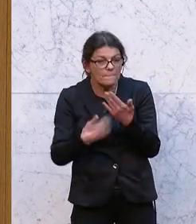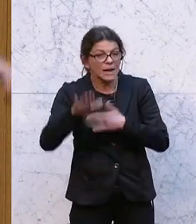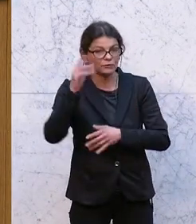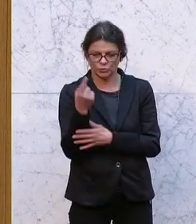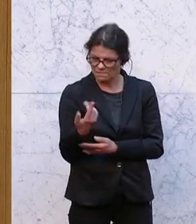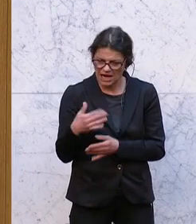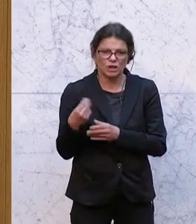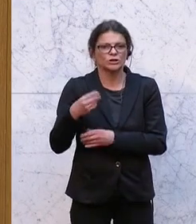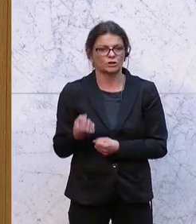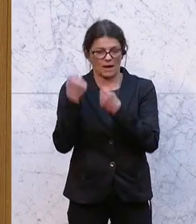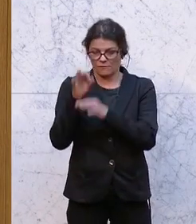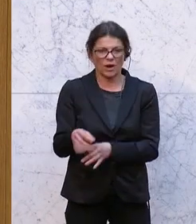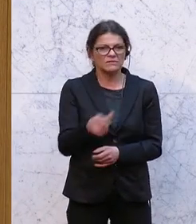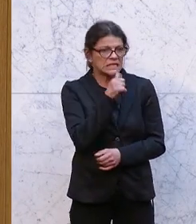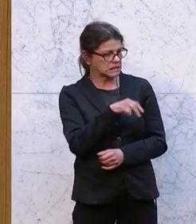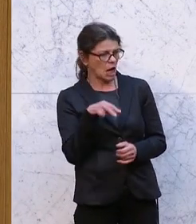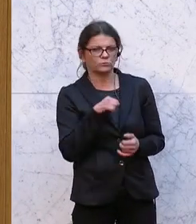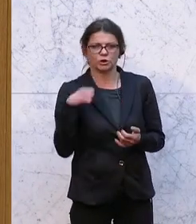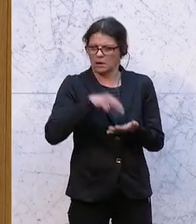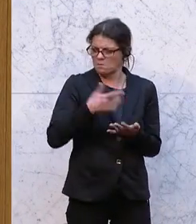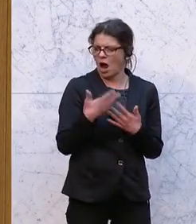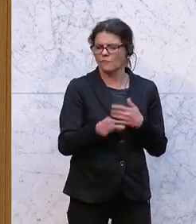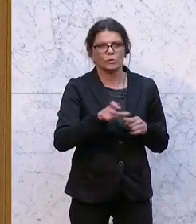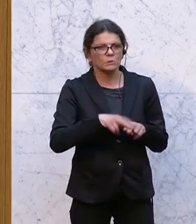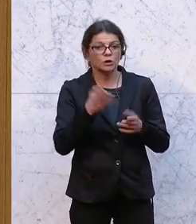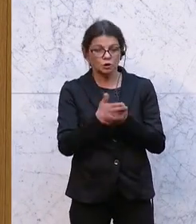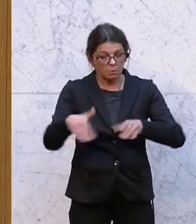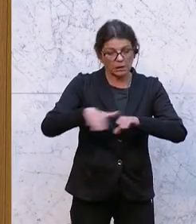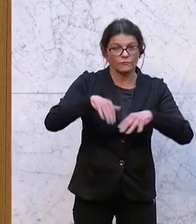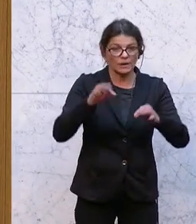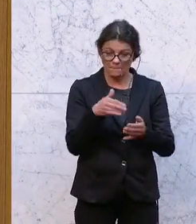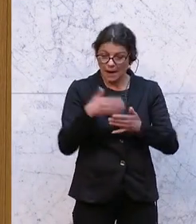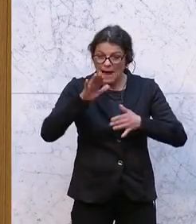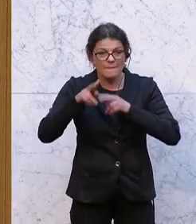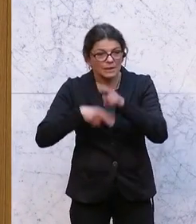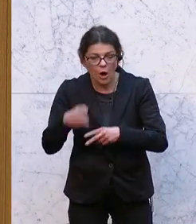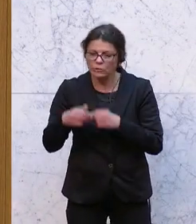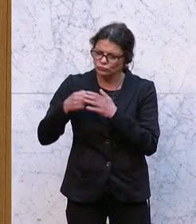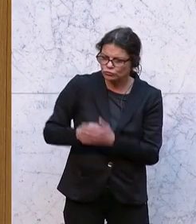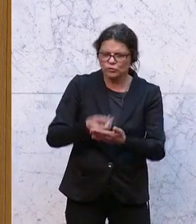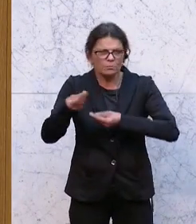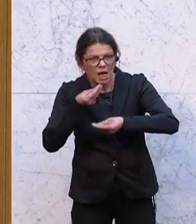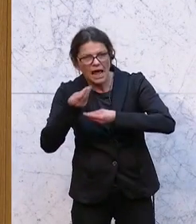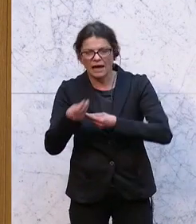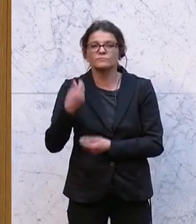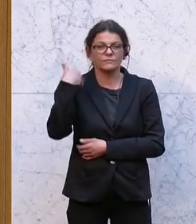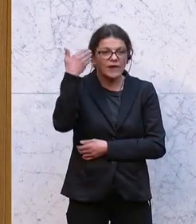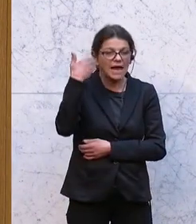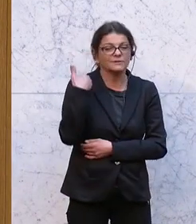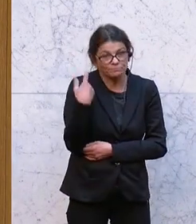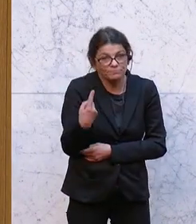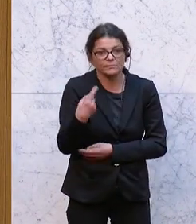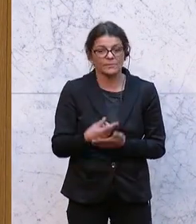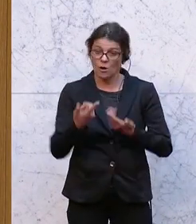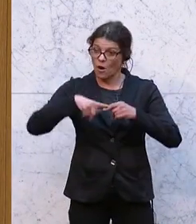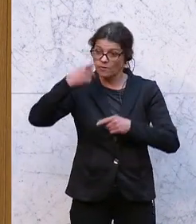schwerer haben, die nicht selbstständig nach ein paar Wochen schon einen Job finden, auch mehr Betreuung, Unterstützung, Beratung bekommen, weil wir genau wissen, dass